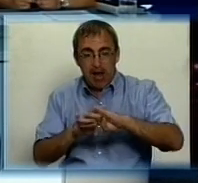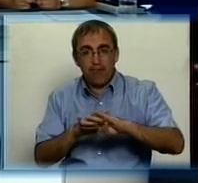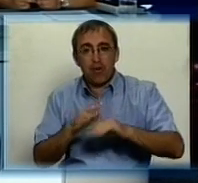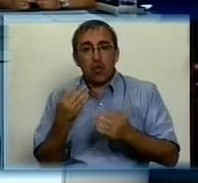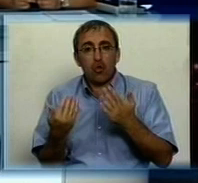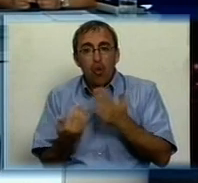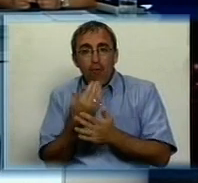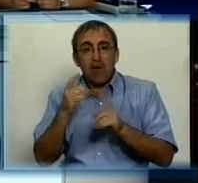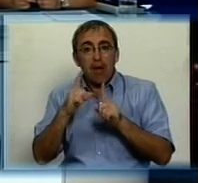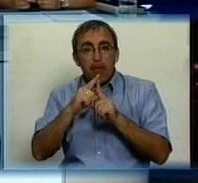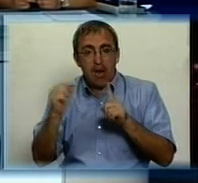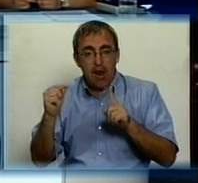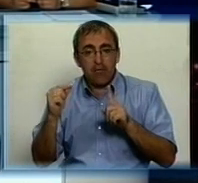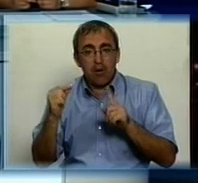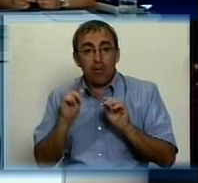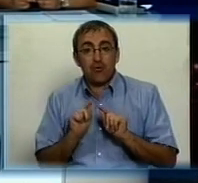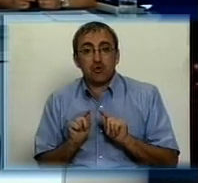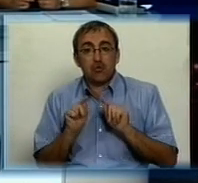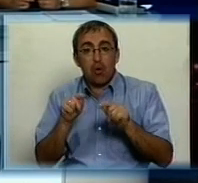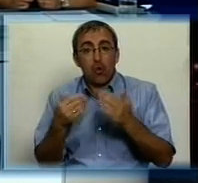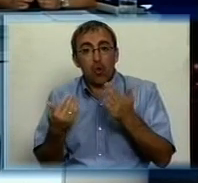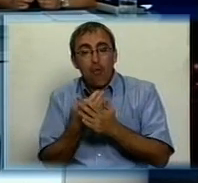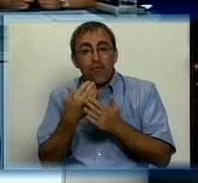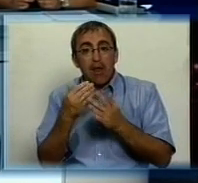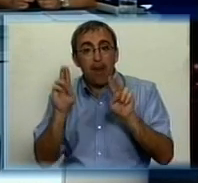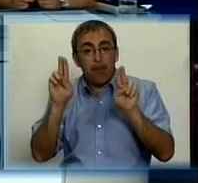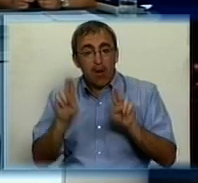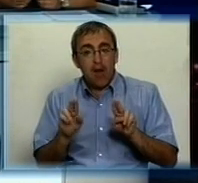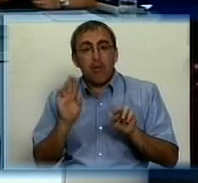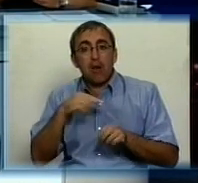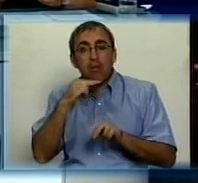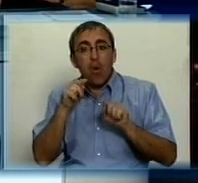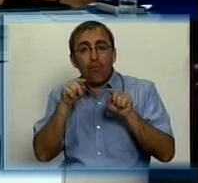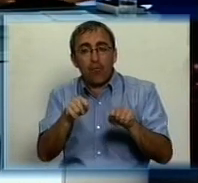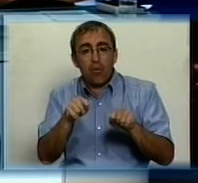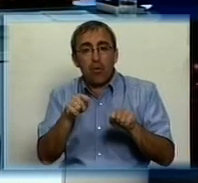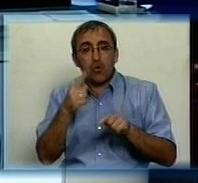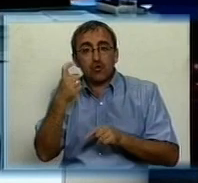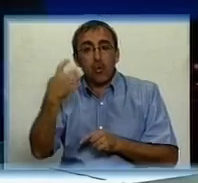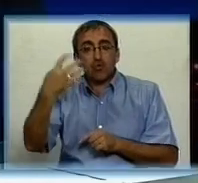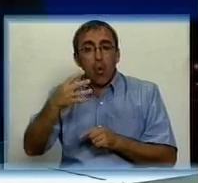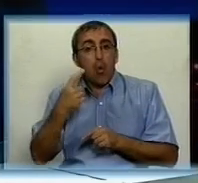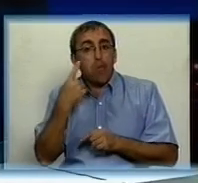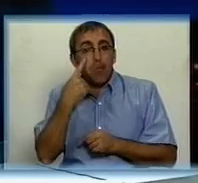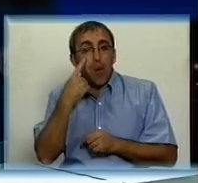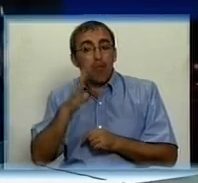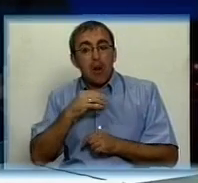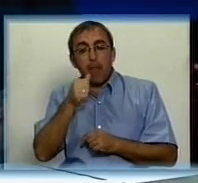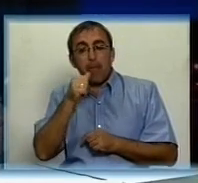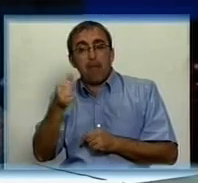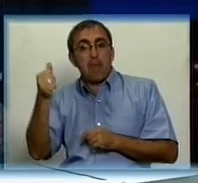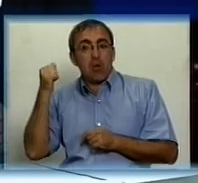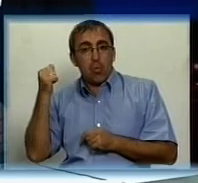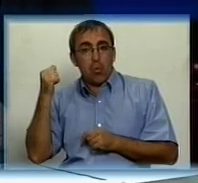правила вступу. Але нові правила маються на увазі і говорять, що нові 140 балів, але вони були і в минулому році. Тобто,